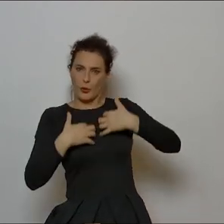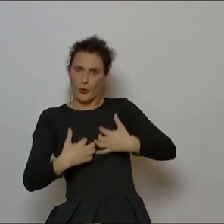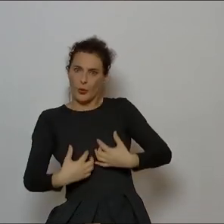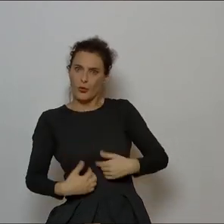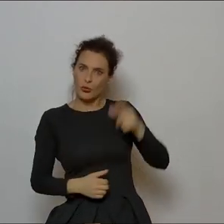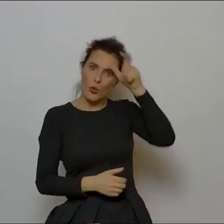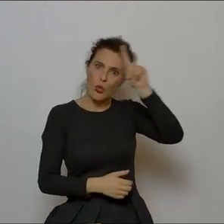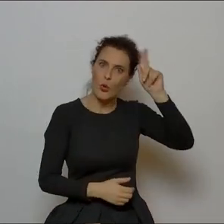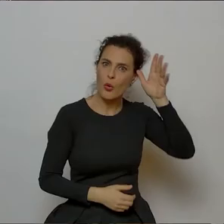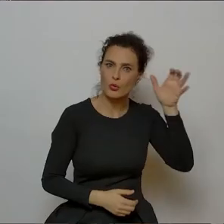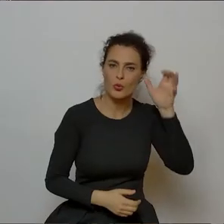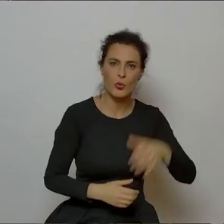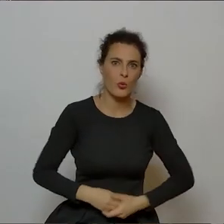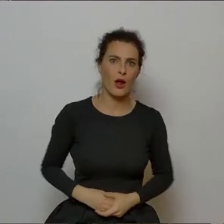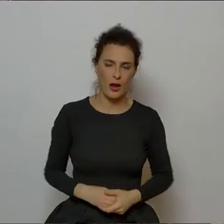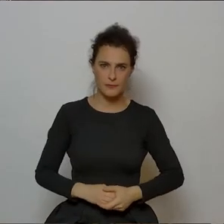słuchacza.